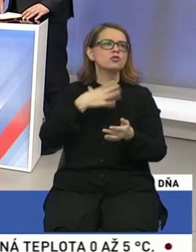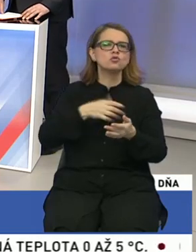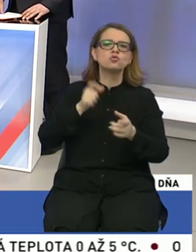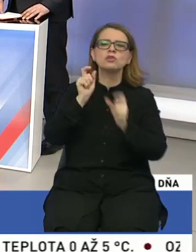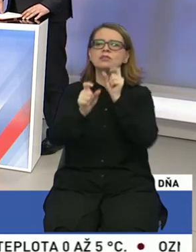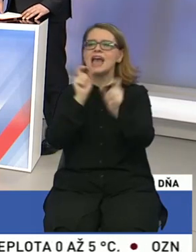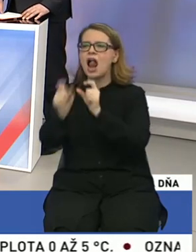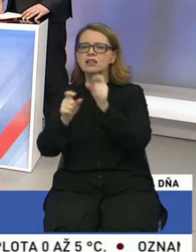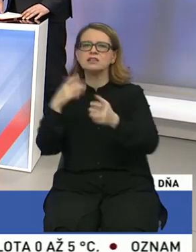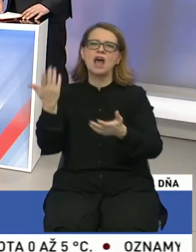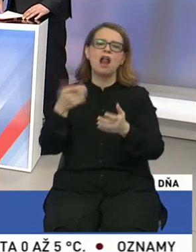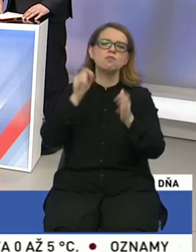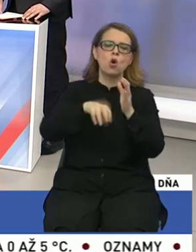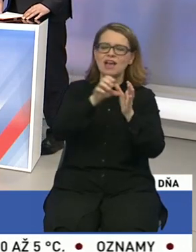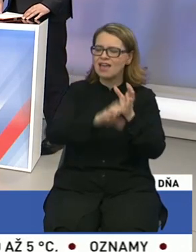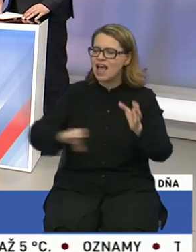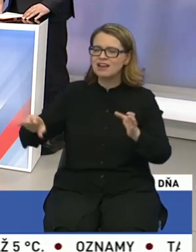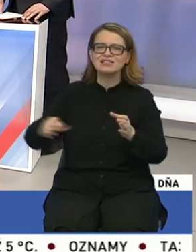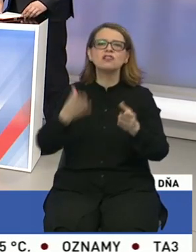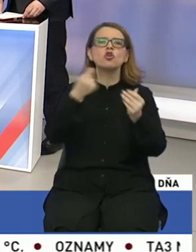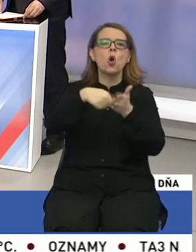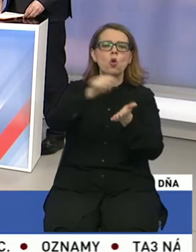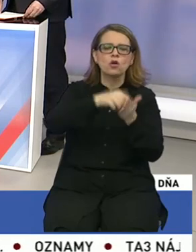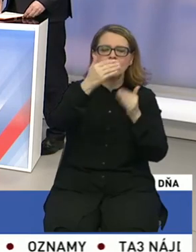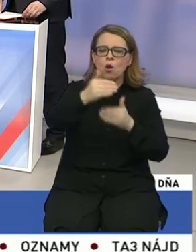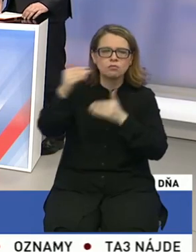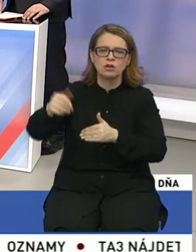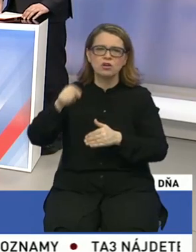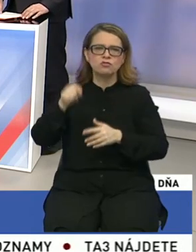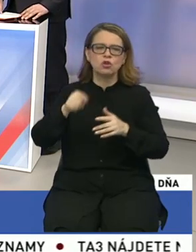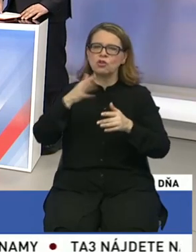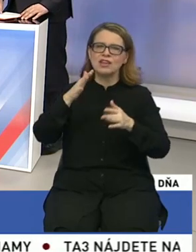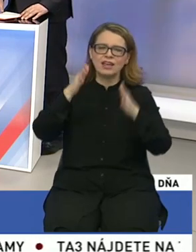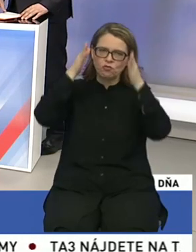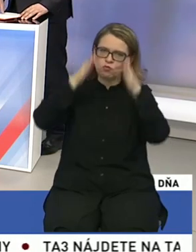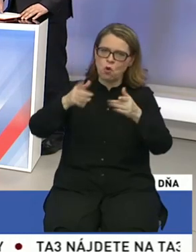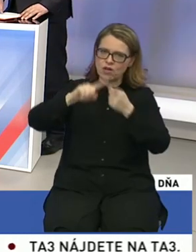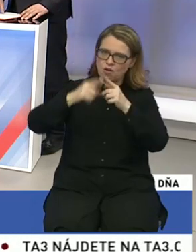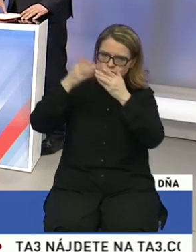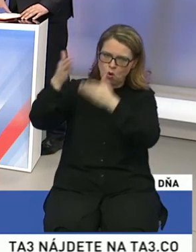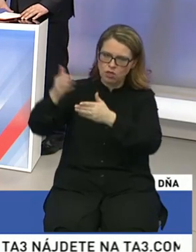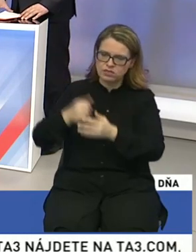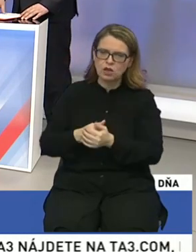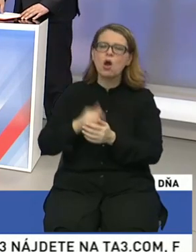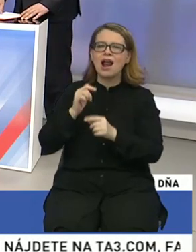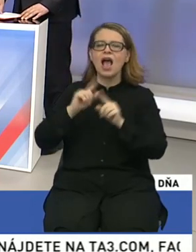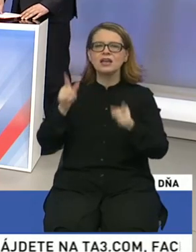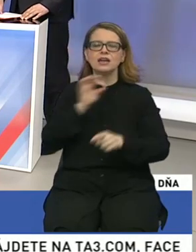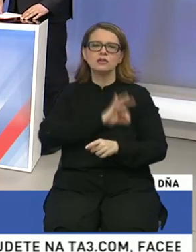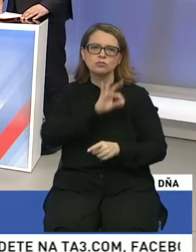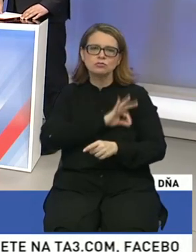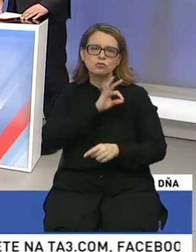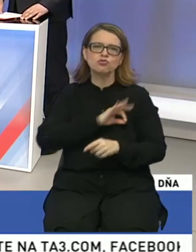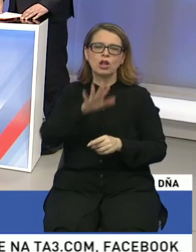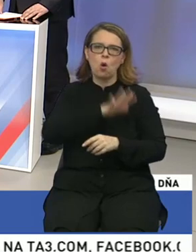kanalizácie merajú tú dôveru v tých politikoch, ale aj v tých iných etických, aj v duševných